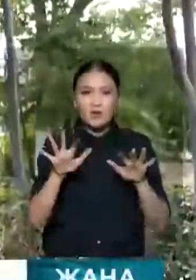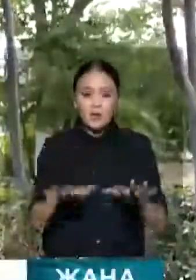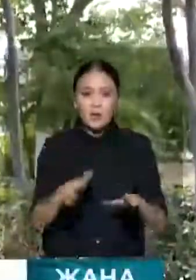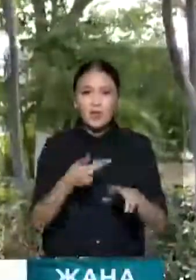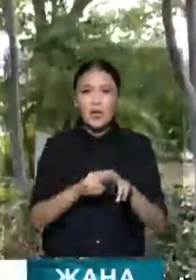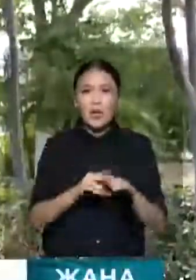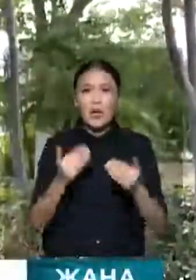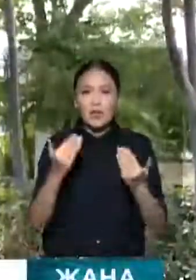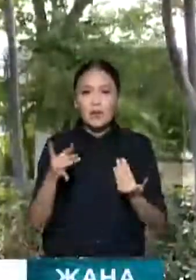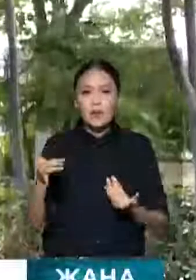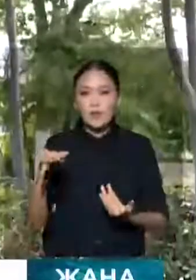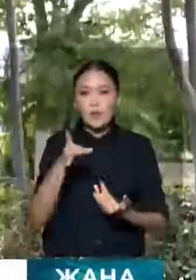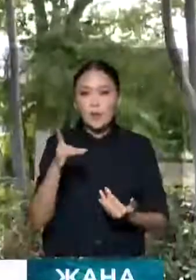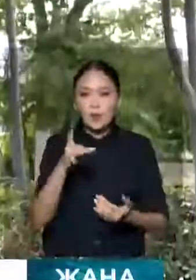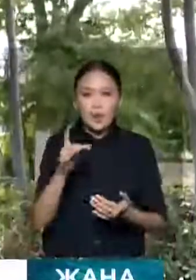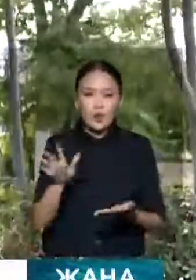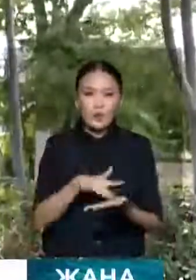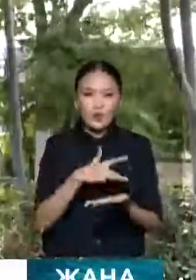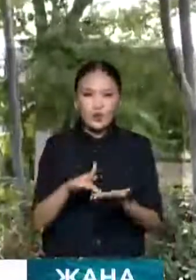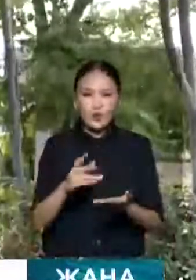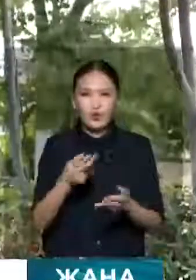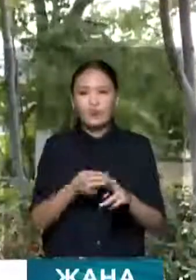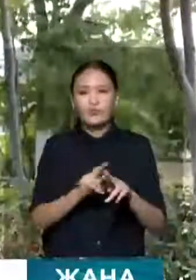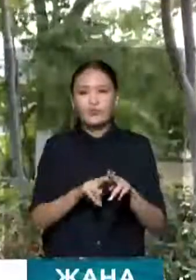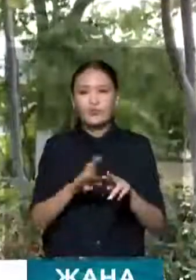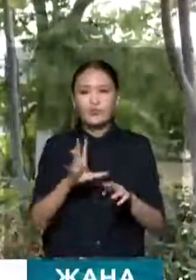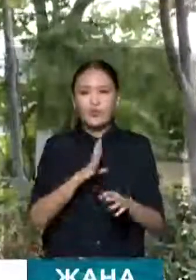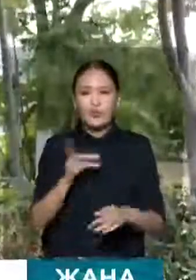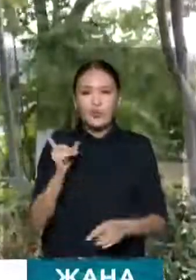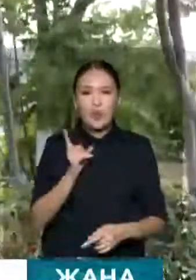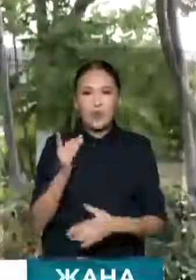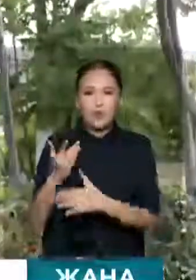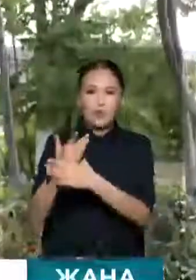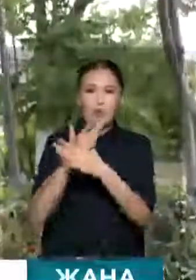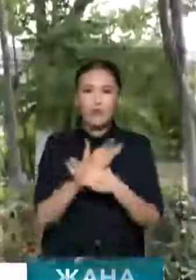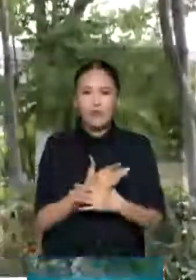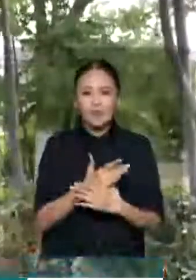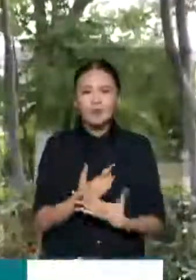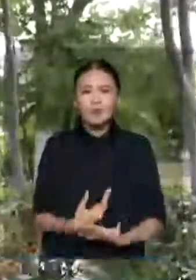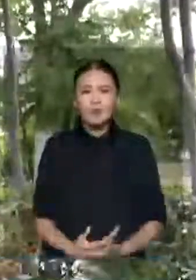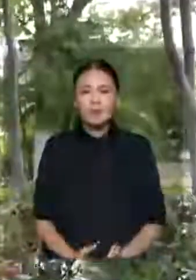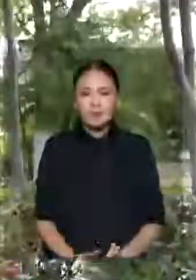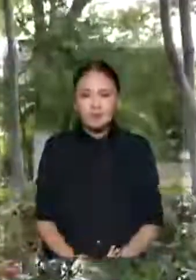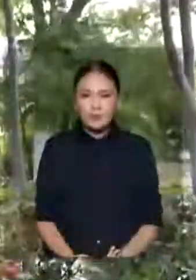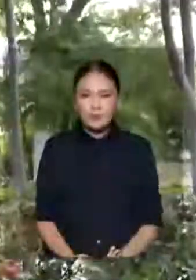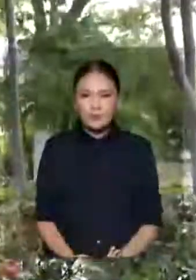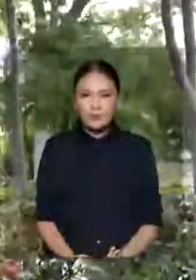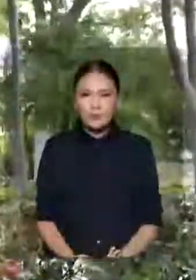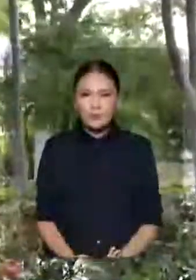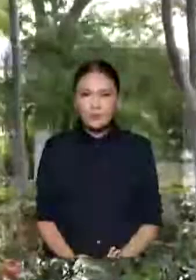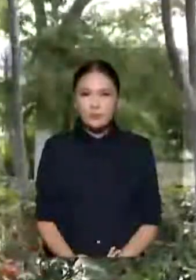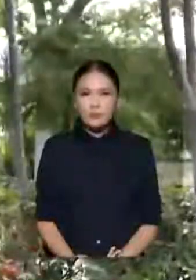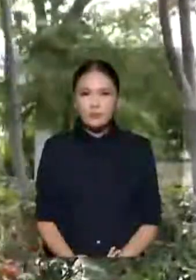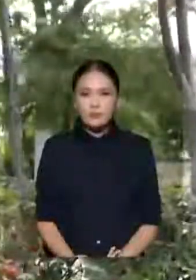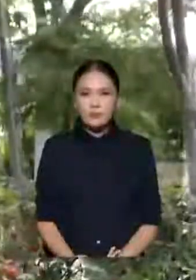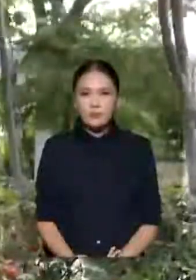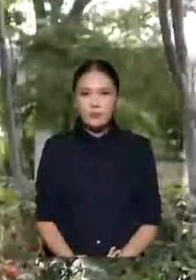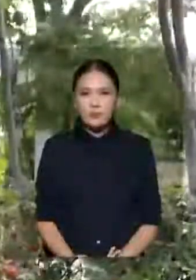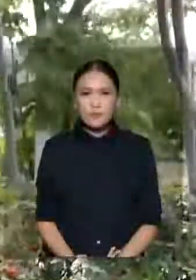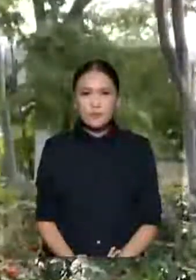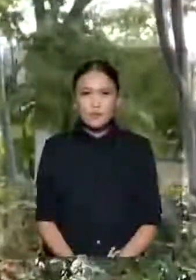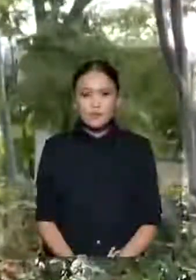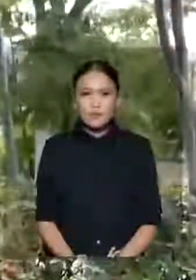қазір республикалық бюджеттен қаржы бөліні өнік тұп отыр. Құрлай Алтынбек қызы Асқар, дәулет байылы жаңа уақыт Маңғыстау